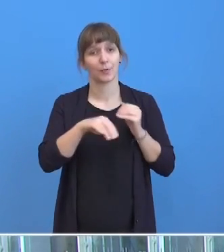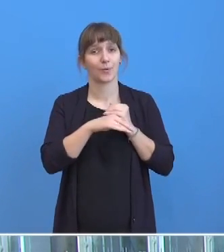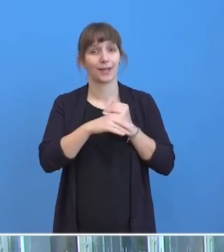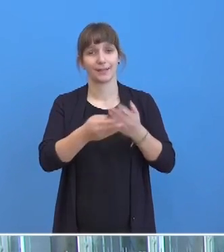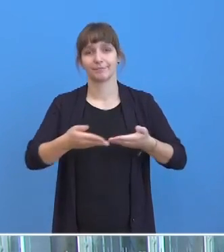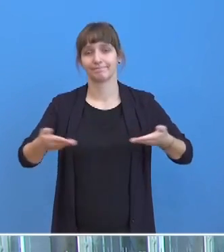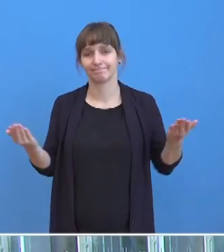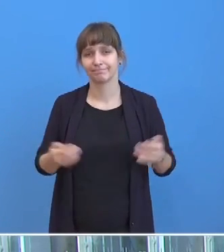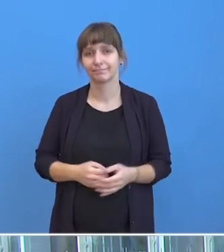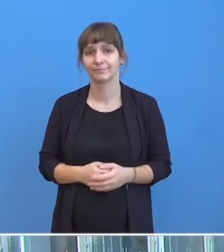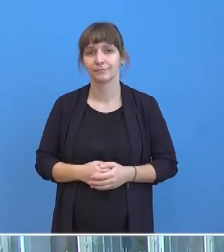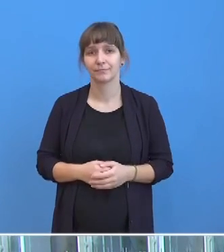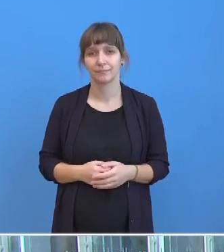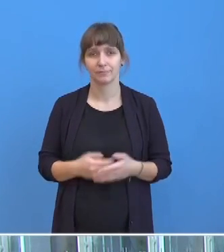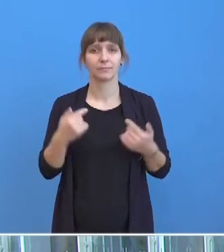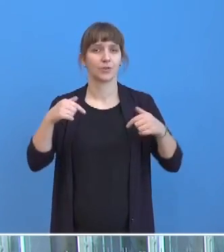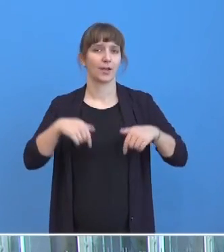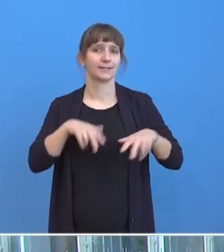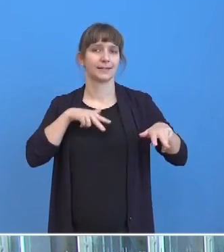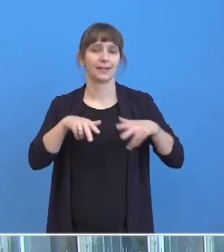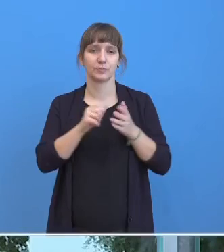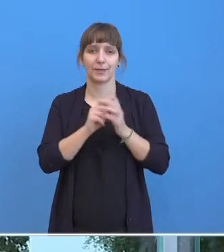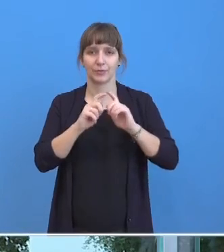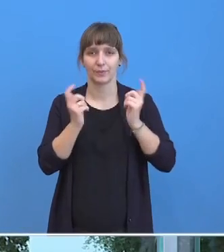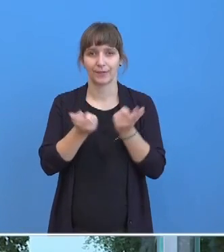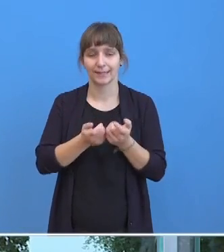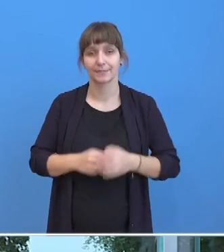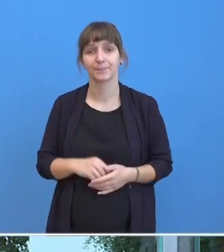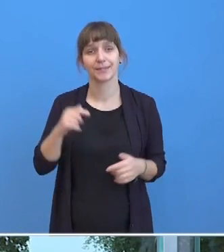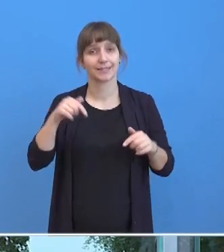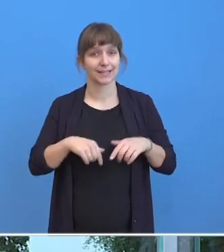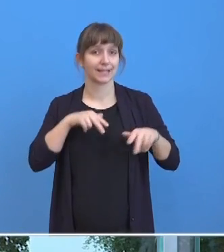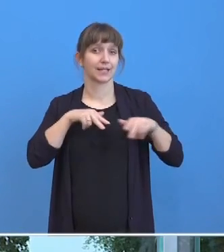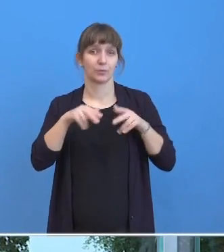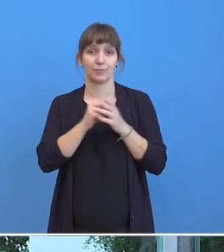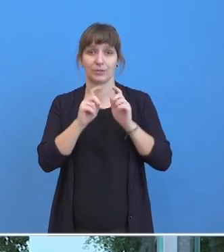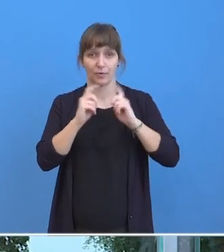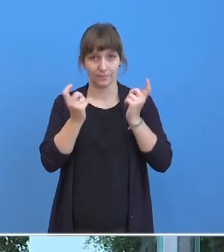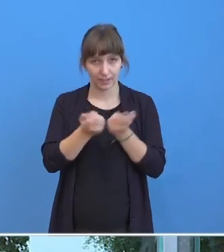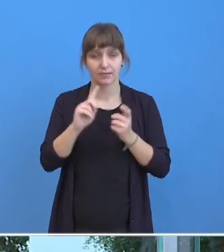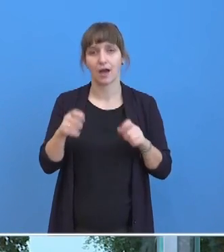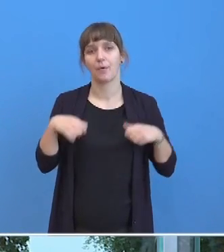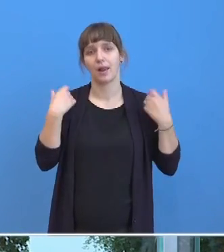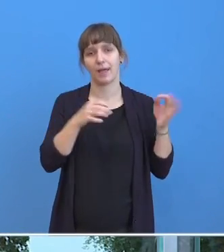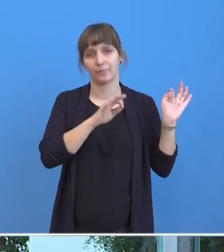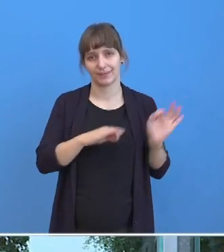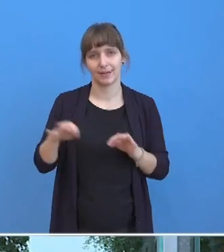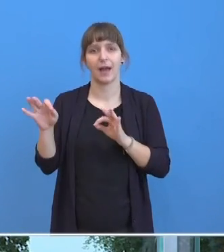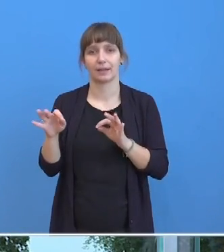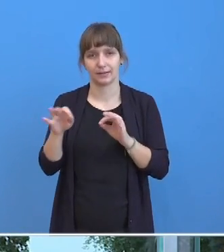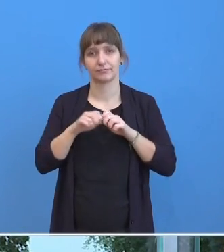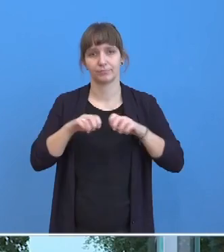Kollegen, zur Regierungspressekonferenz. Auch diese Regierungspressekonferenz wird live übertragen.